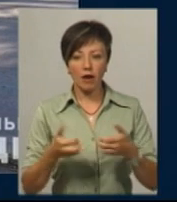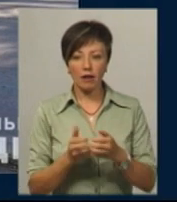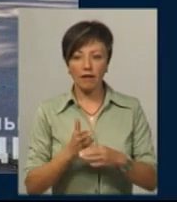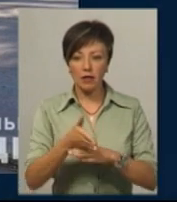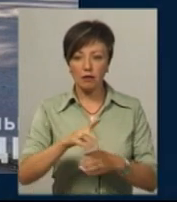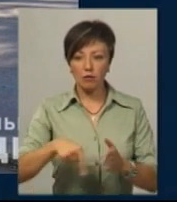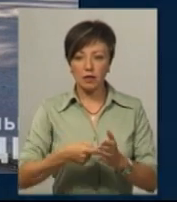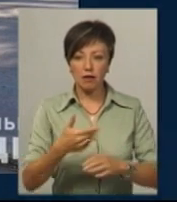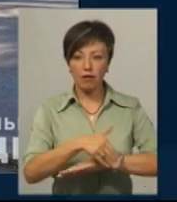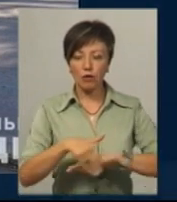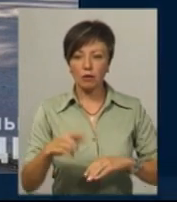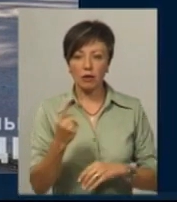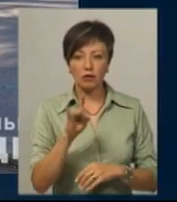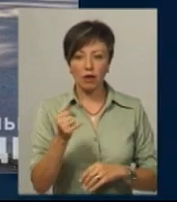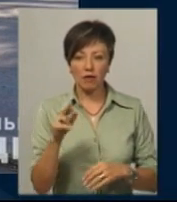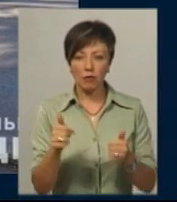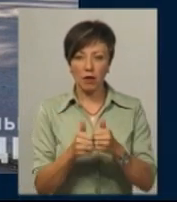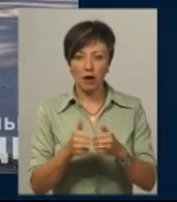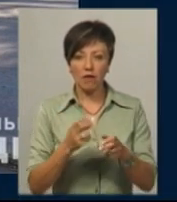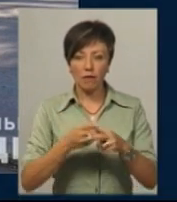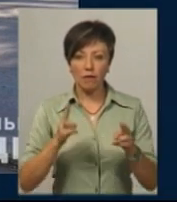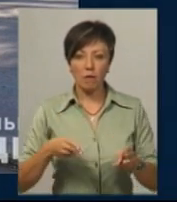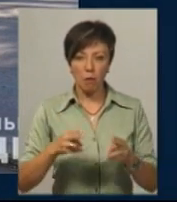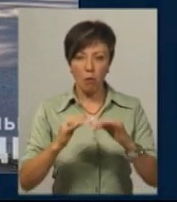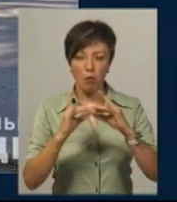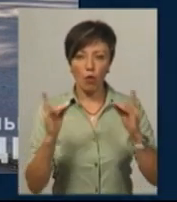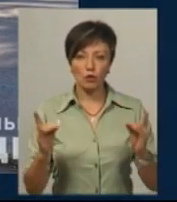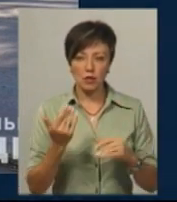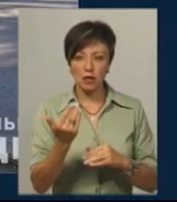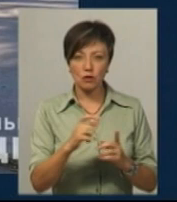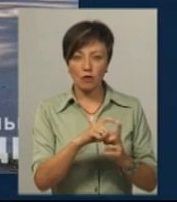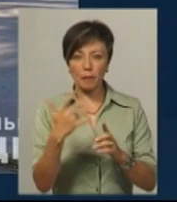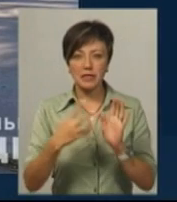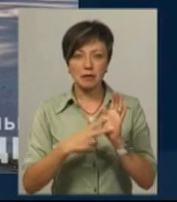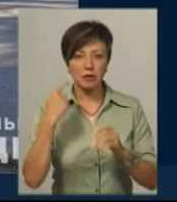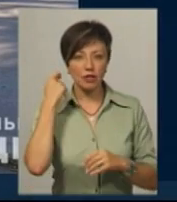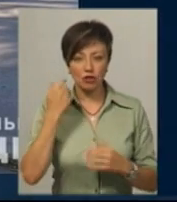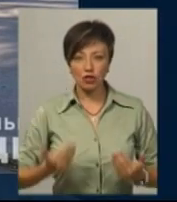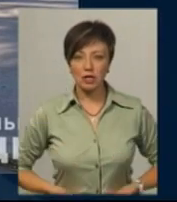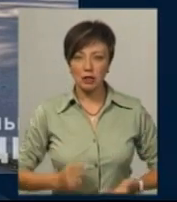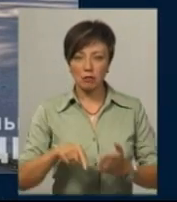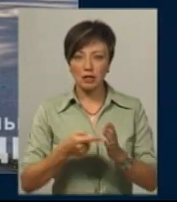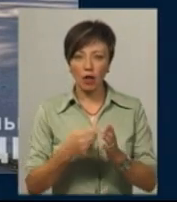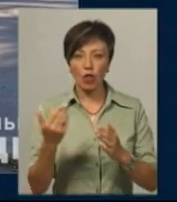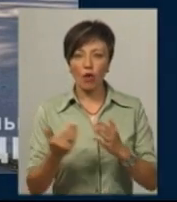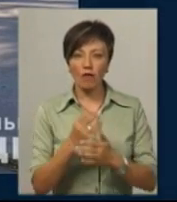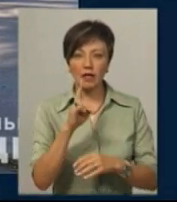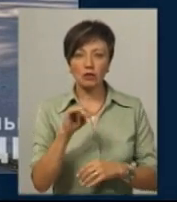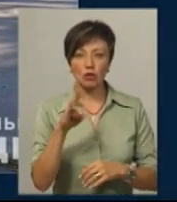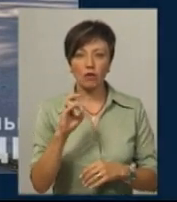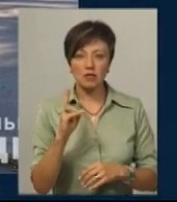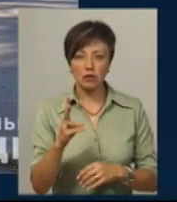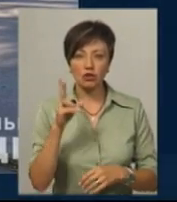'їзді в місто на вулиці 1 травня поблизу залізничного мосту. За її словами, 57-річний житель міста Новодністровськ Чорнівецької